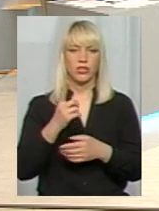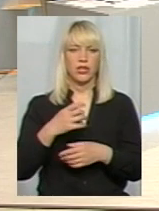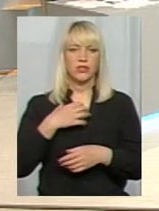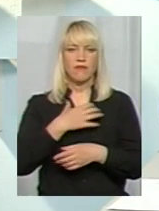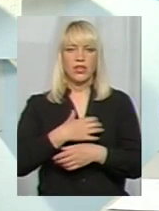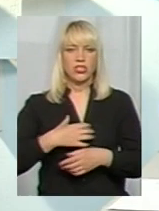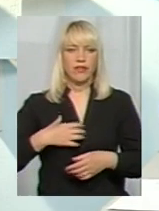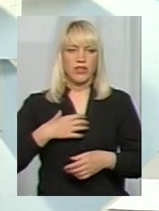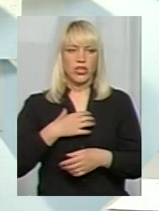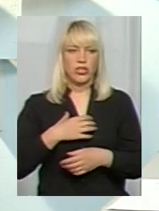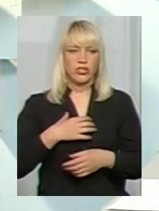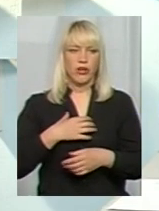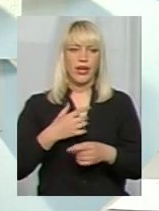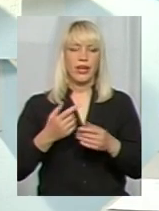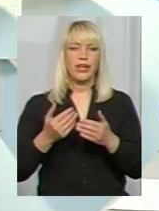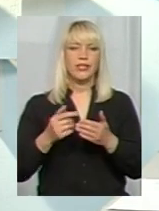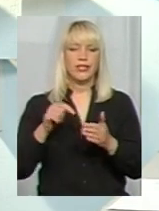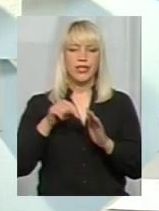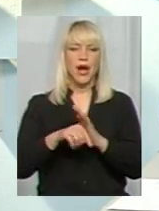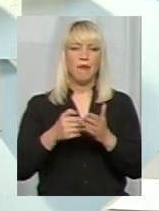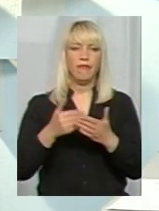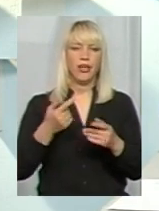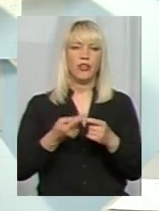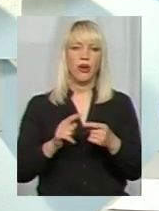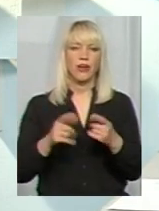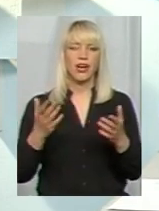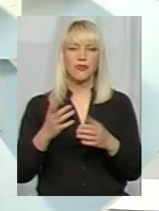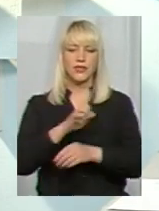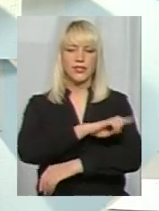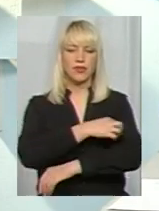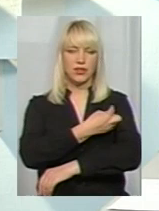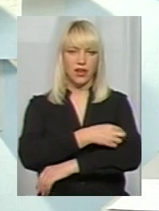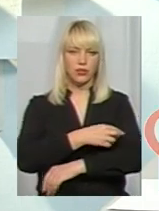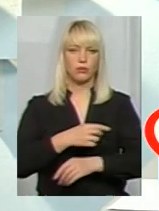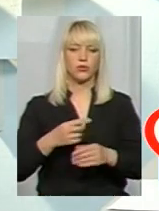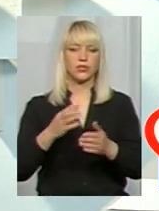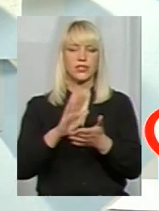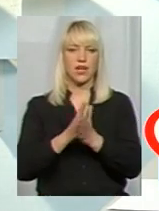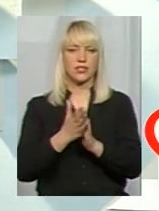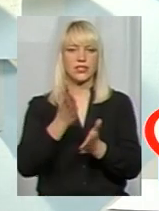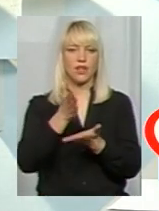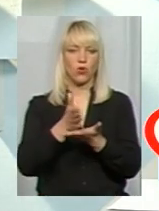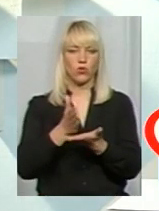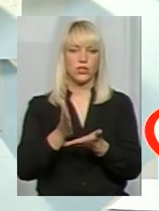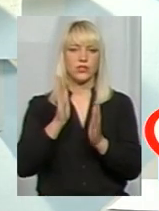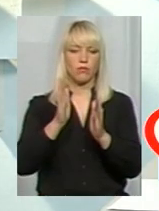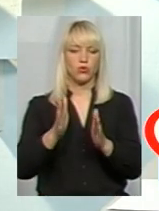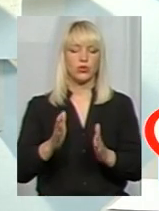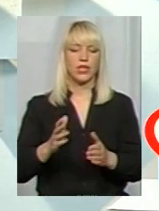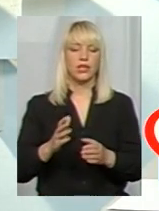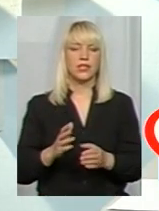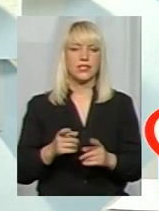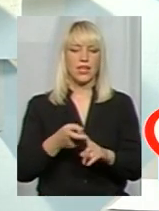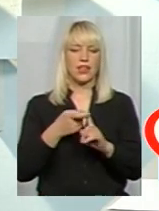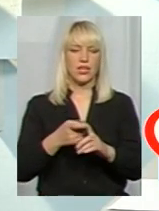найважливіших. Саме від того, в якому санітарно-епідеміологічному стані вони знаходяться, буде залежати в цілому